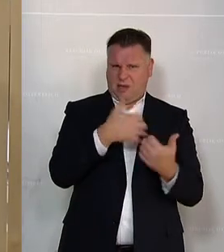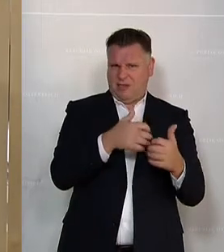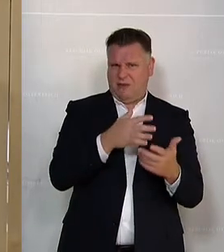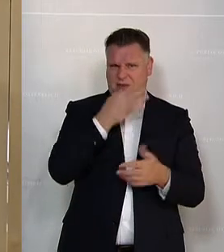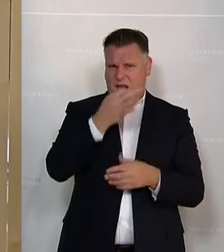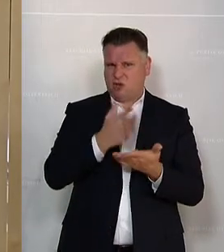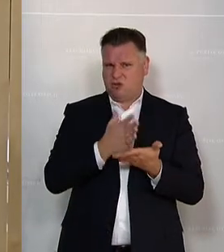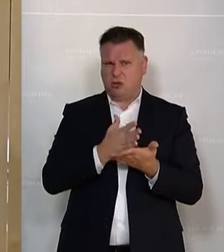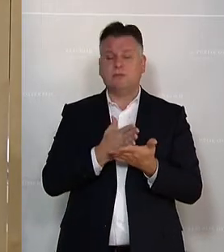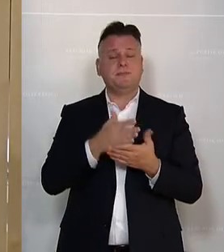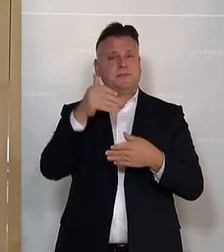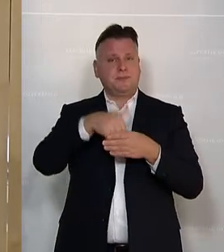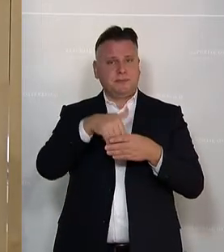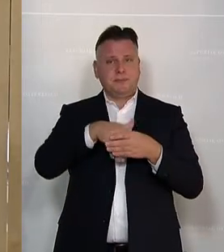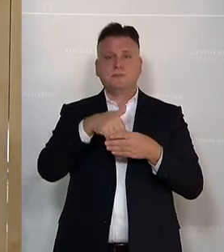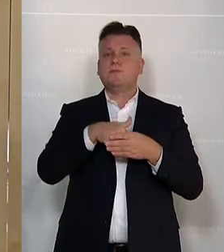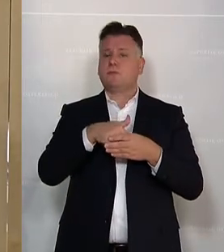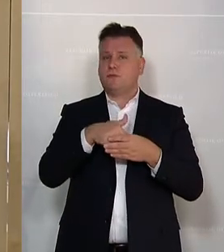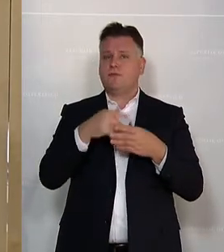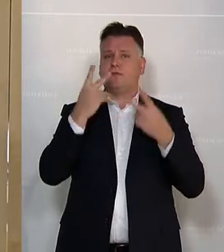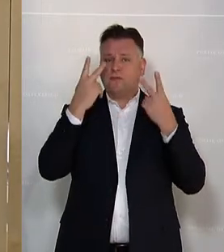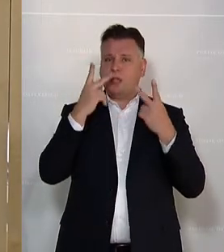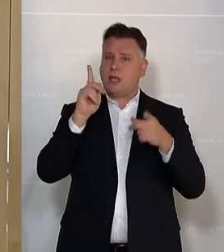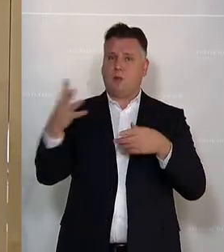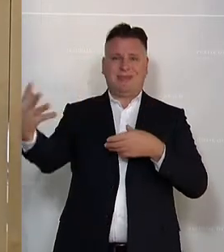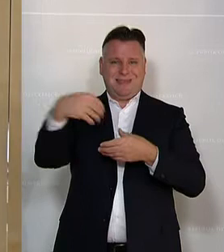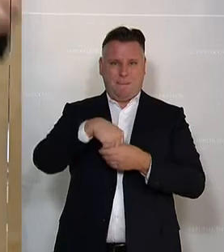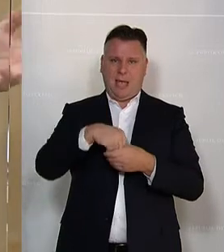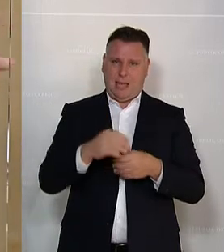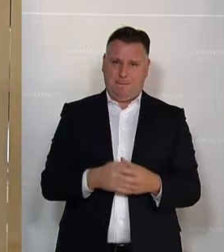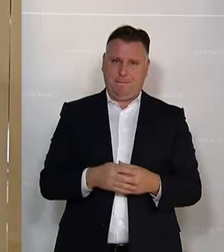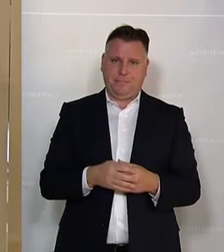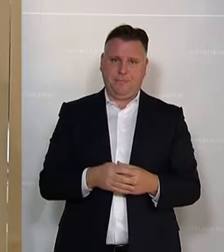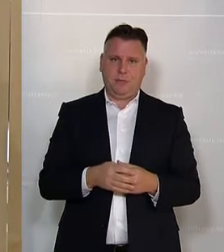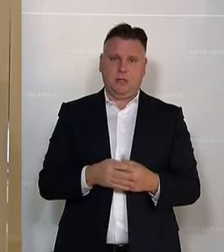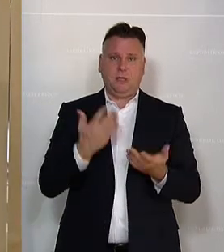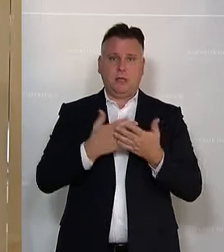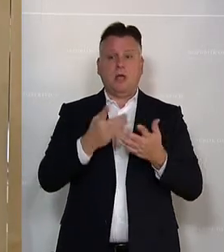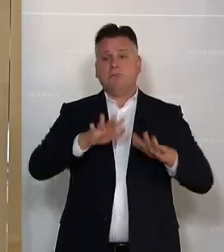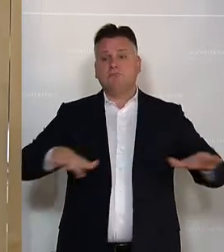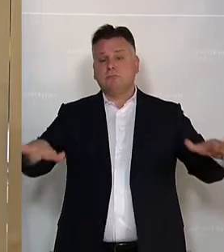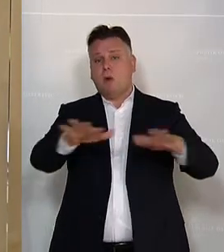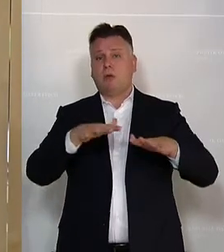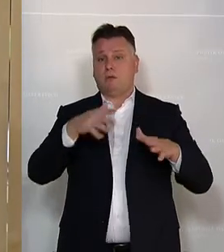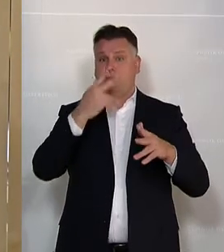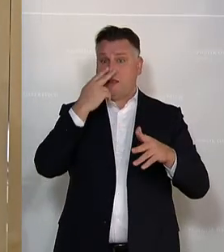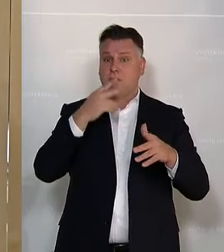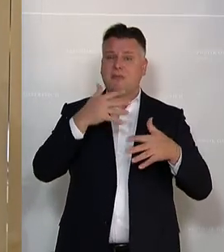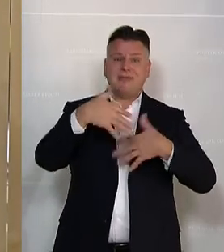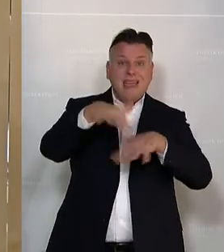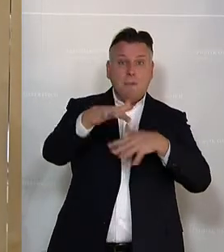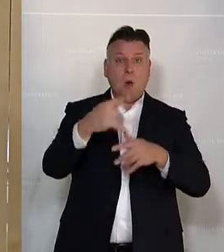hier auch entsprechend hier mit einbezieht. Vor Ort ist es notwendig, auch entsprechend einzuschreiten bei den